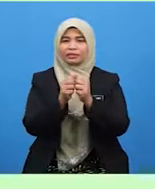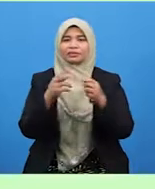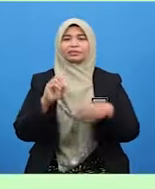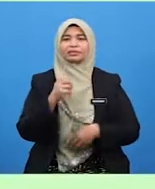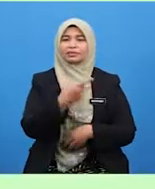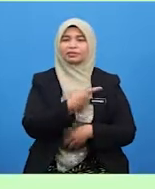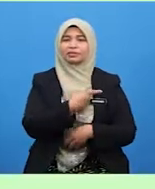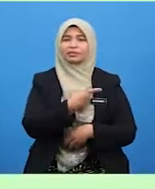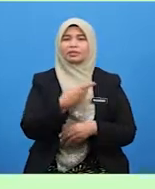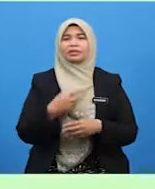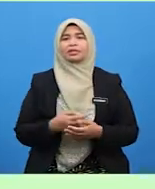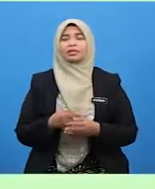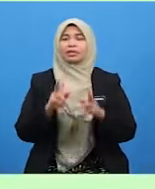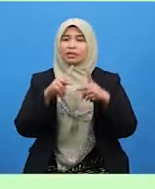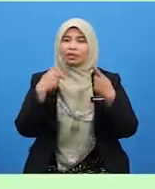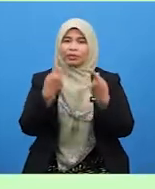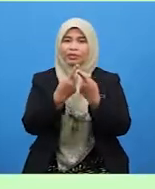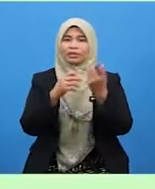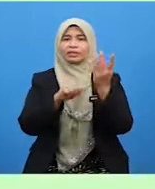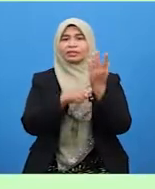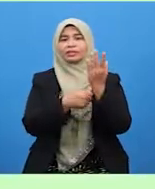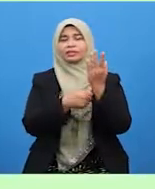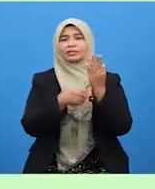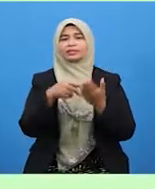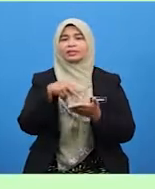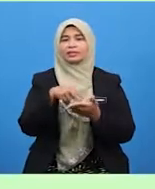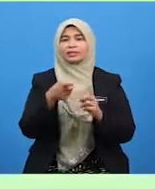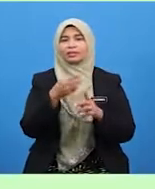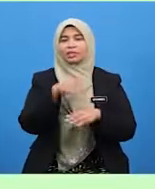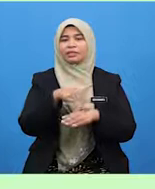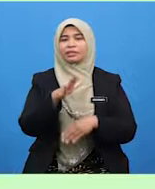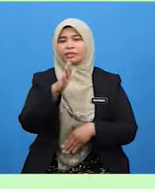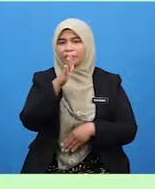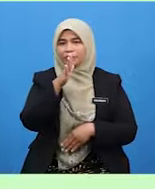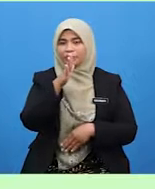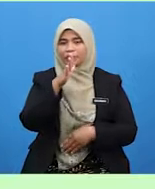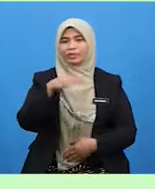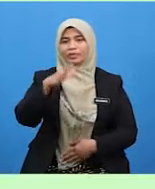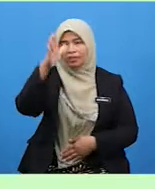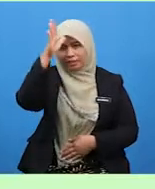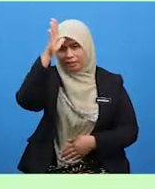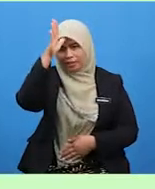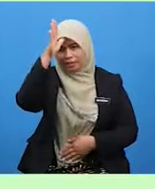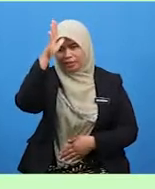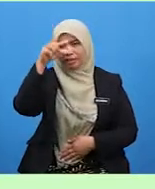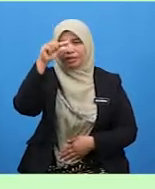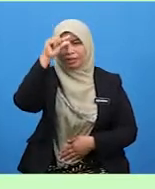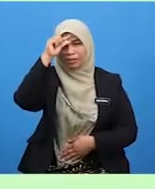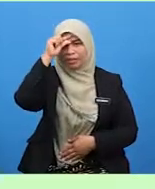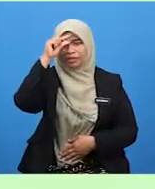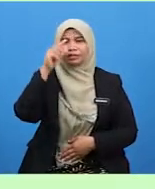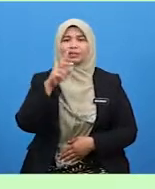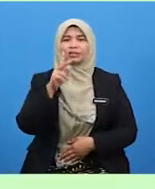Keluarga asas terdiri daripada Ibu Ibu Ibu Ayah Abang